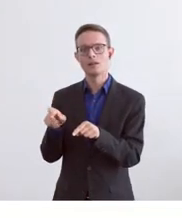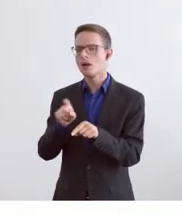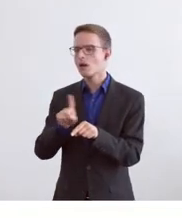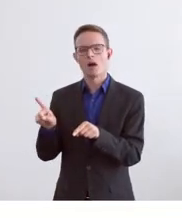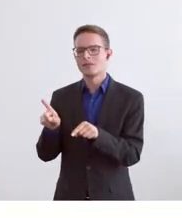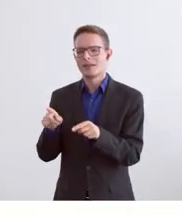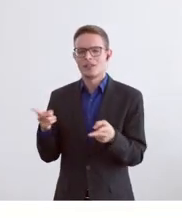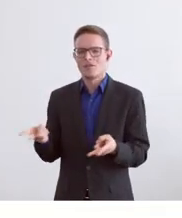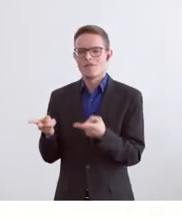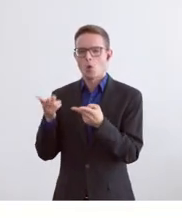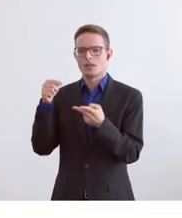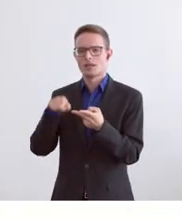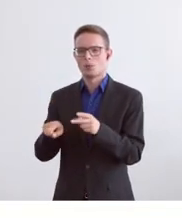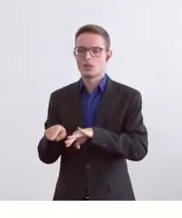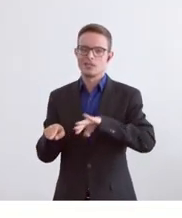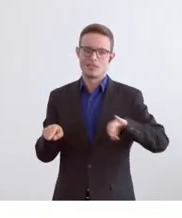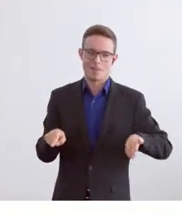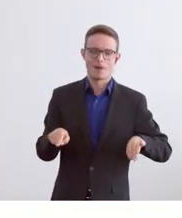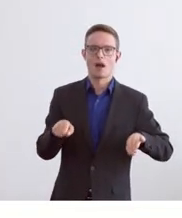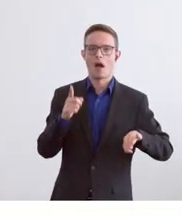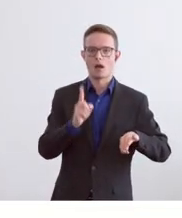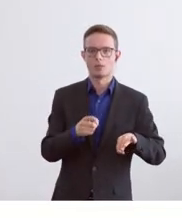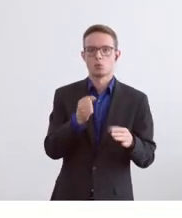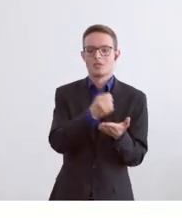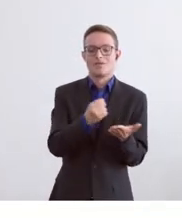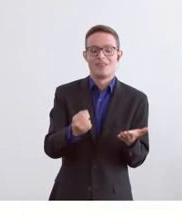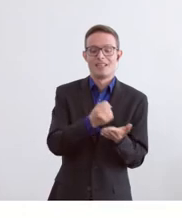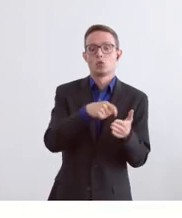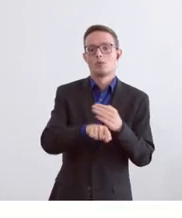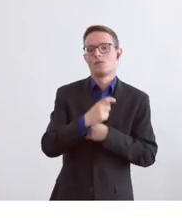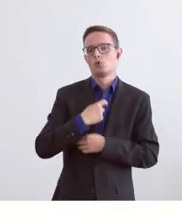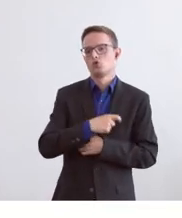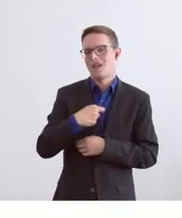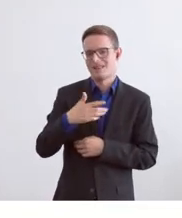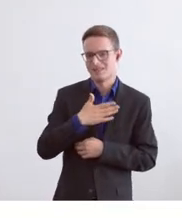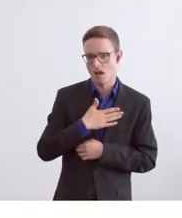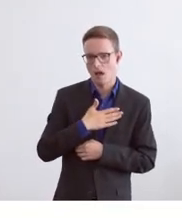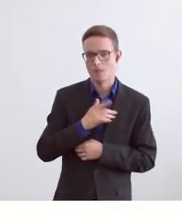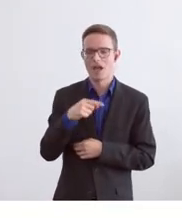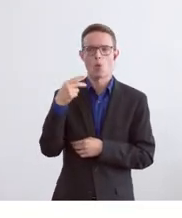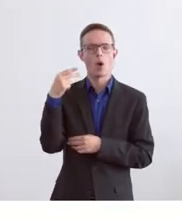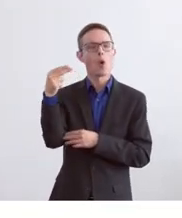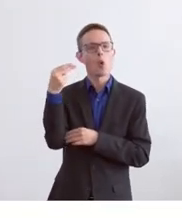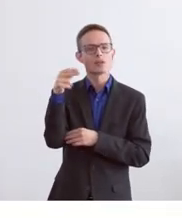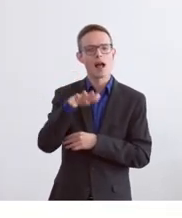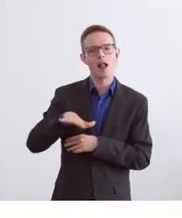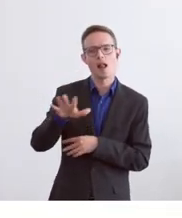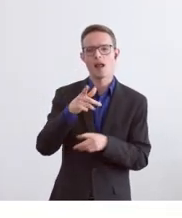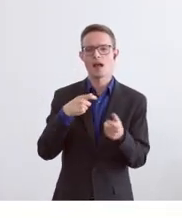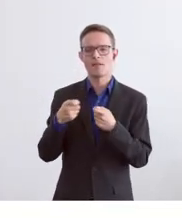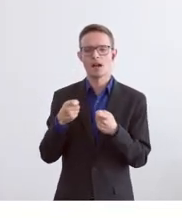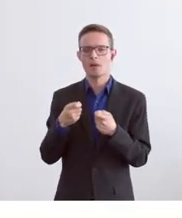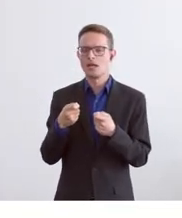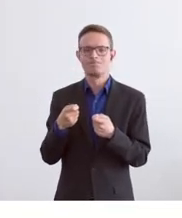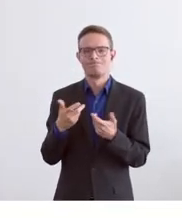indem man ein separates Visum dann nochmal für die Schweiz braucht, das Hotelgewerbe. Auch das sehr beutelt in